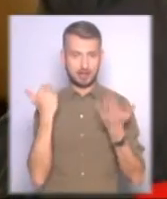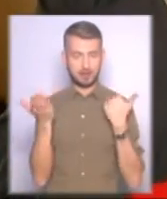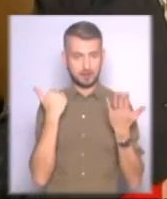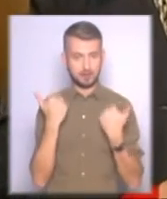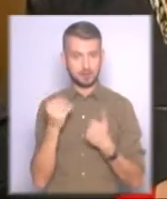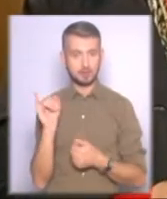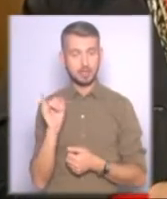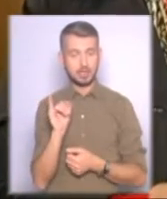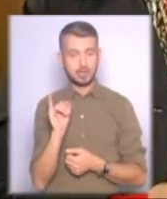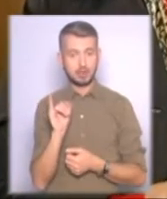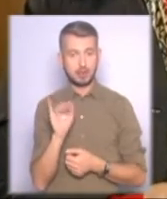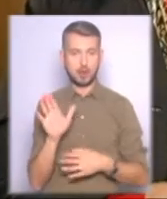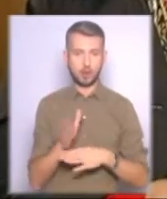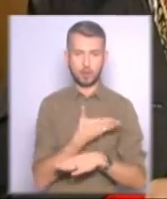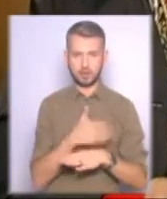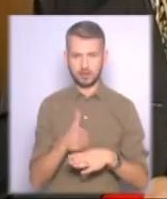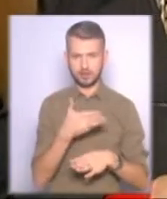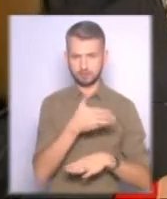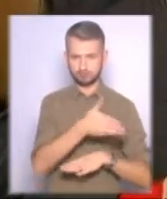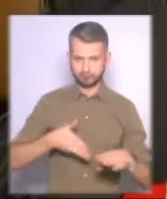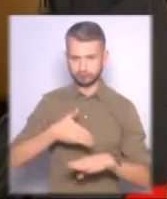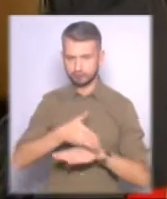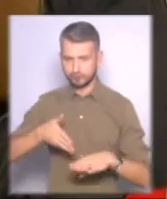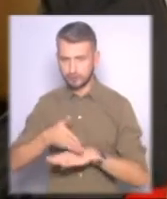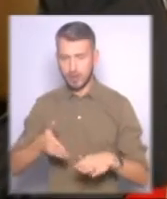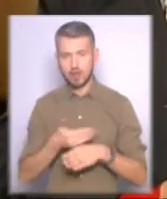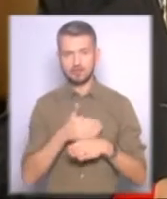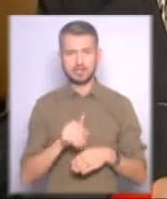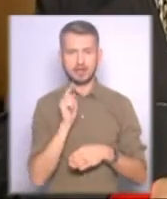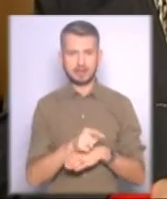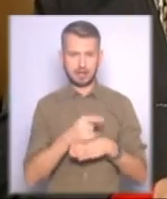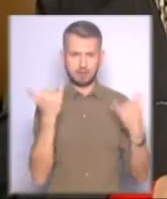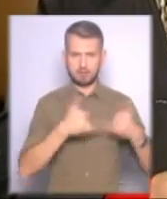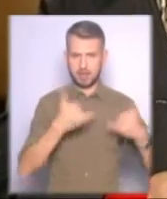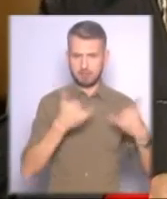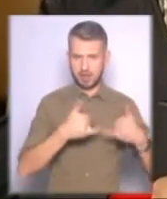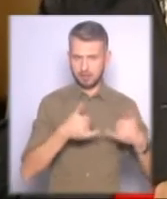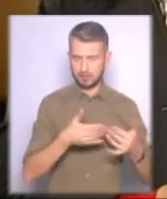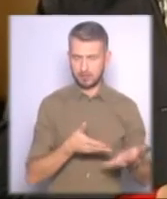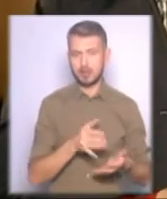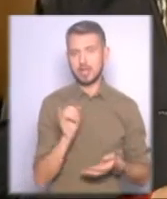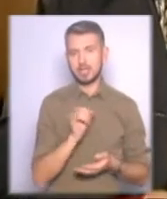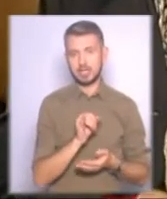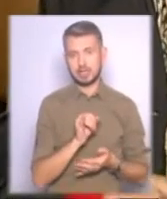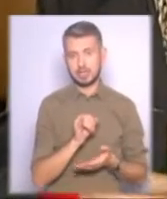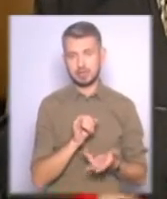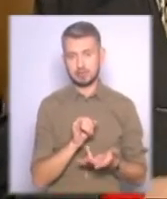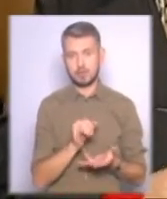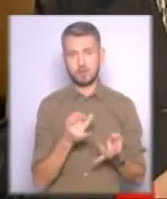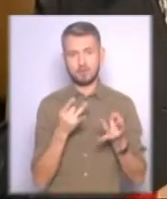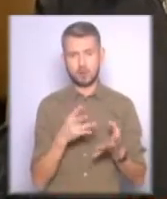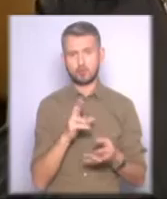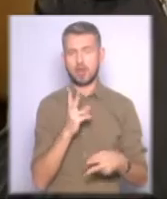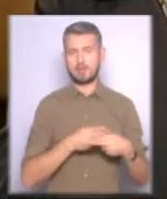розділені на шматки. Тобто частина з них пішла на переплавку, просто як